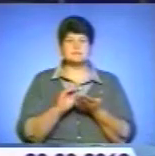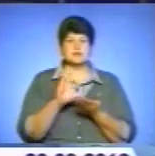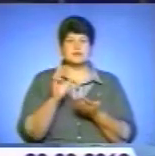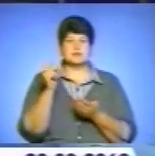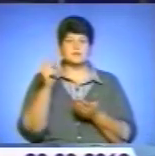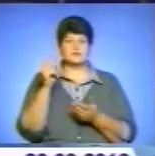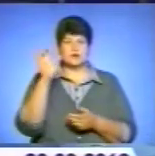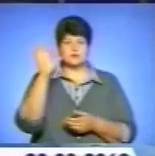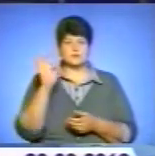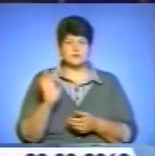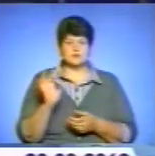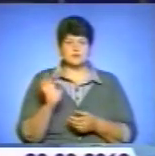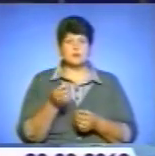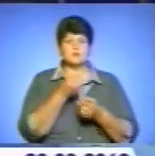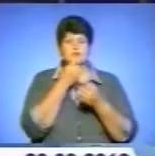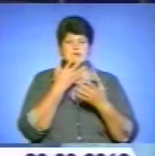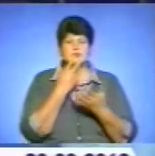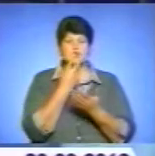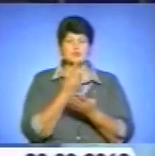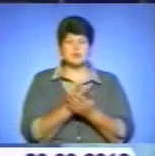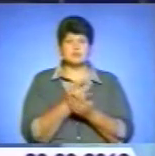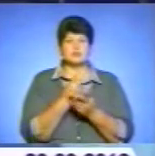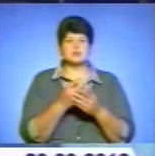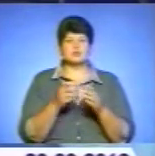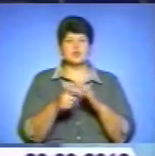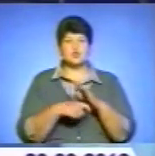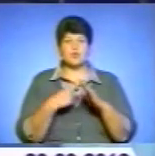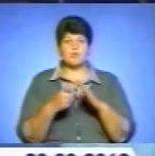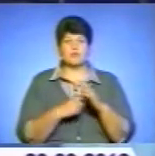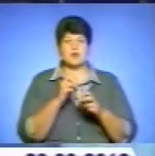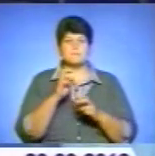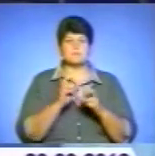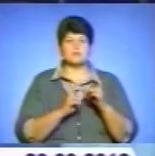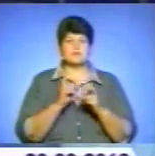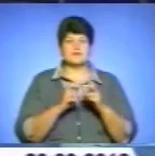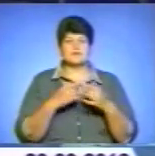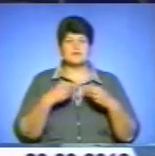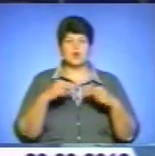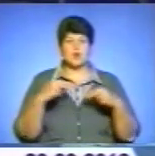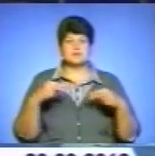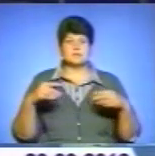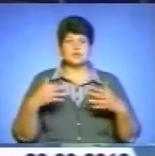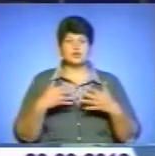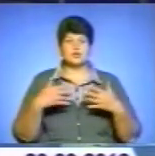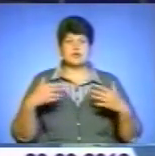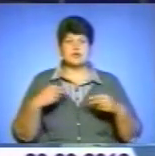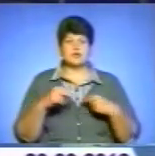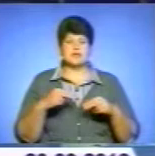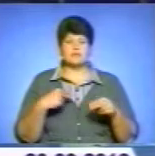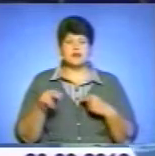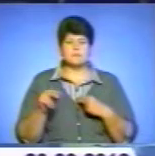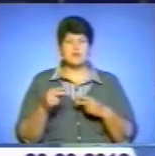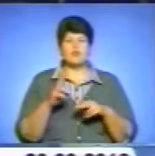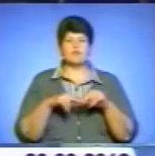,5%. Позитивні показники демонструють, зокрема, добувна промисловість і розрібна торгівля. А от у будівельній галузі